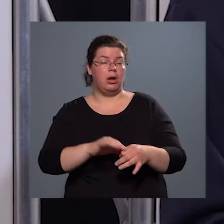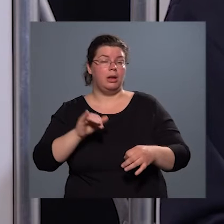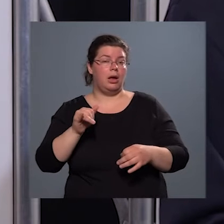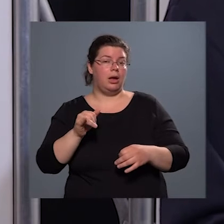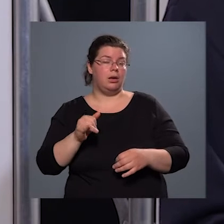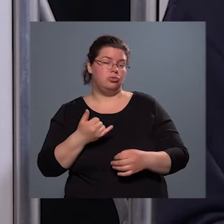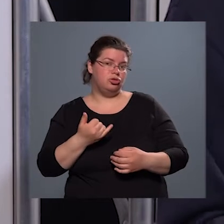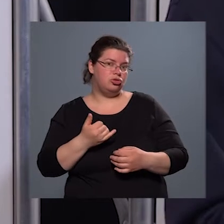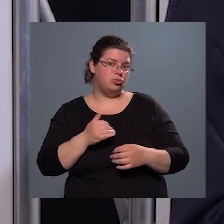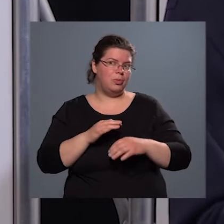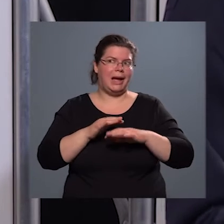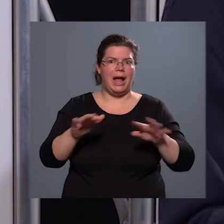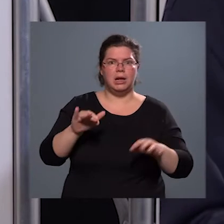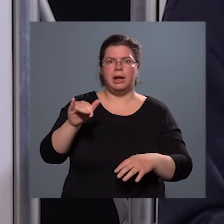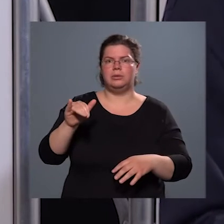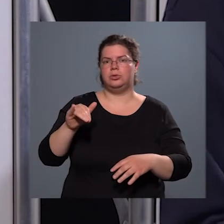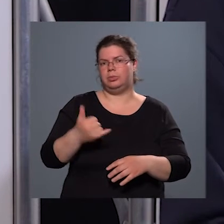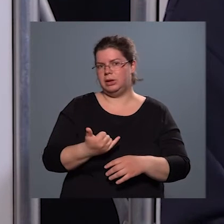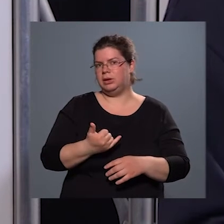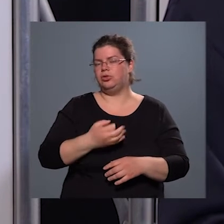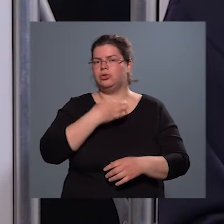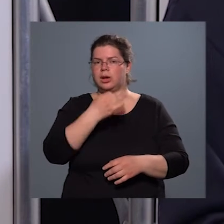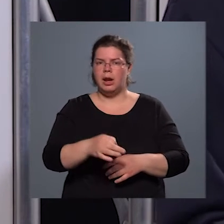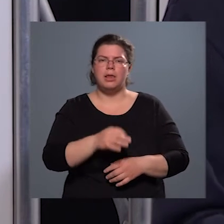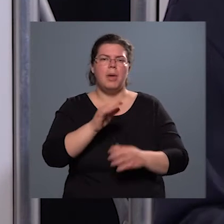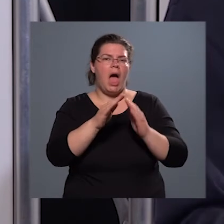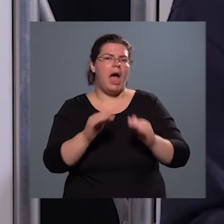kérdezem, hogy a házi orvosi hálózattal